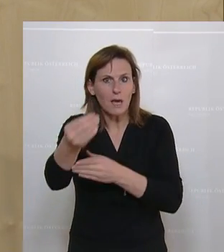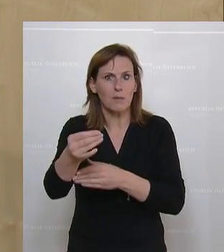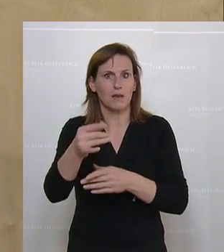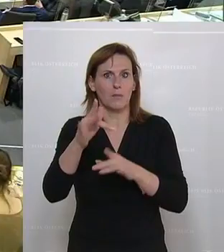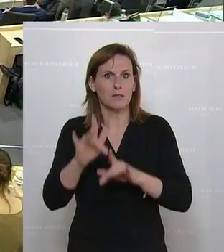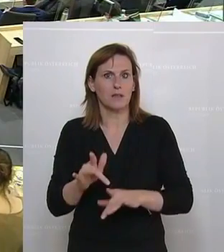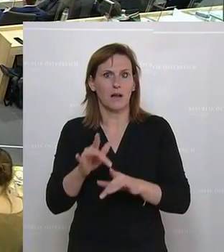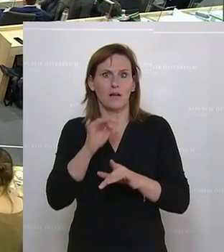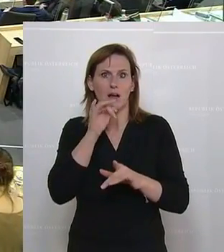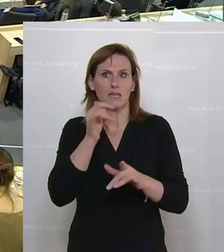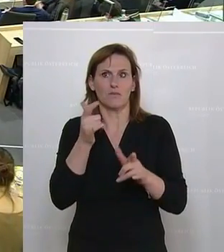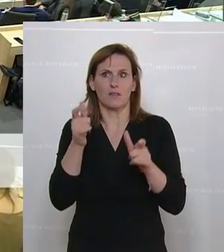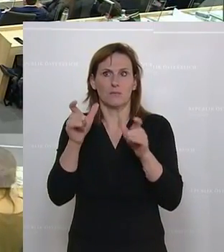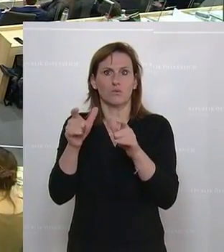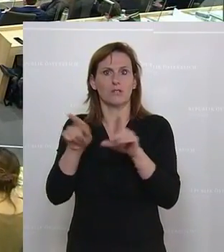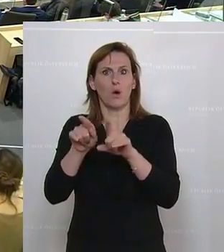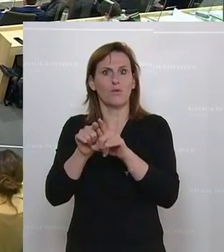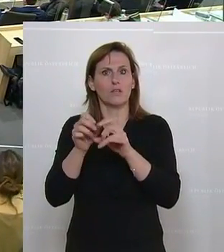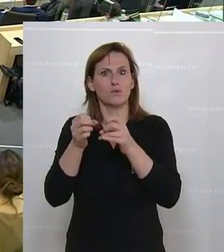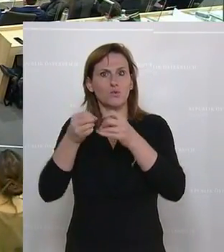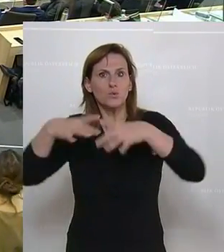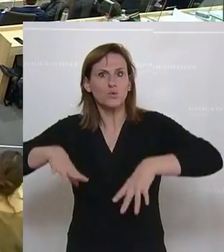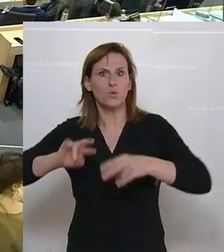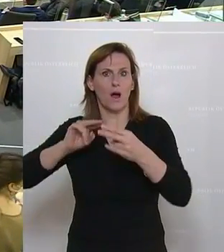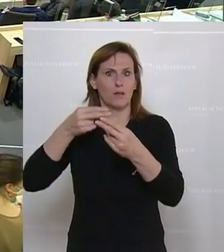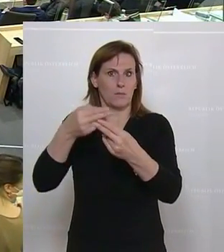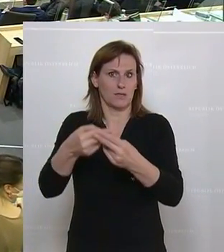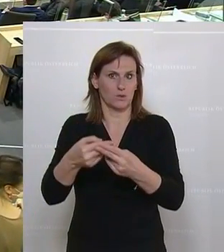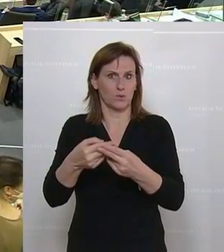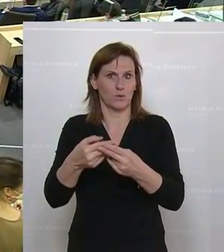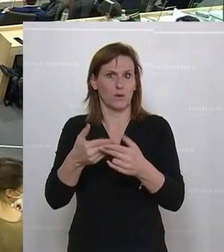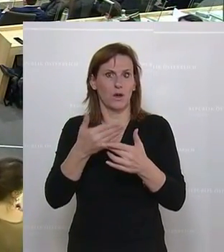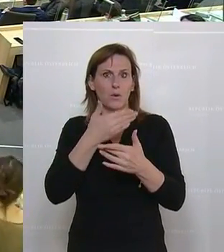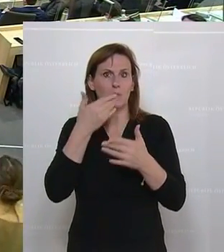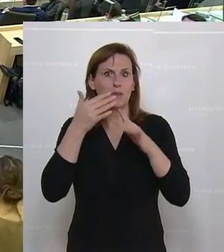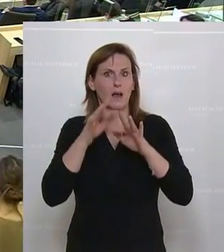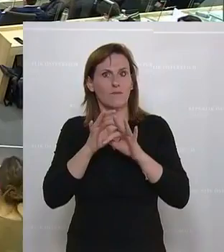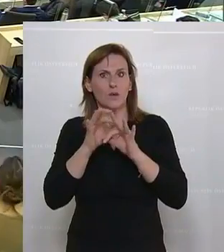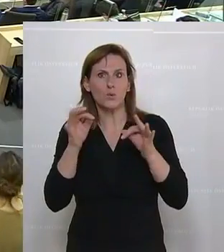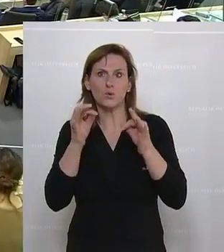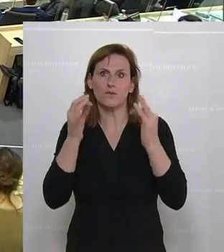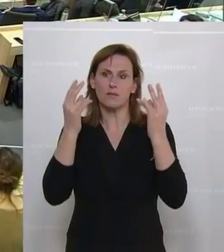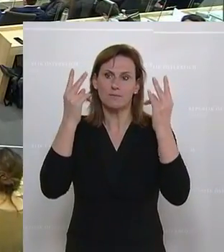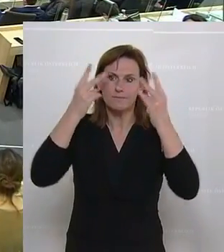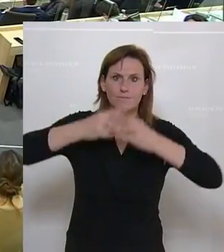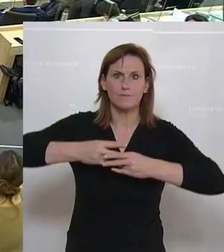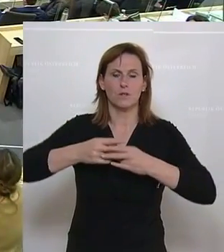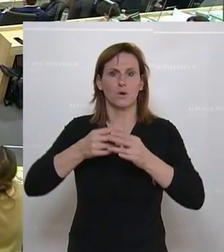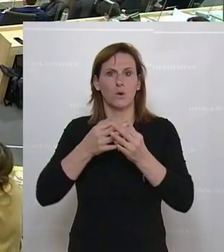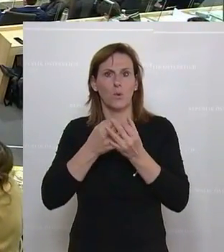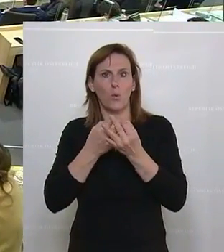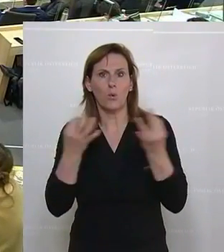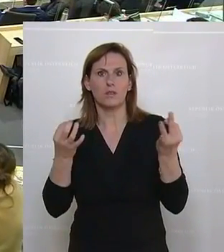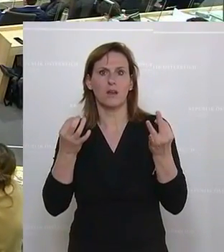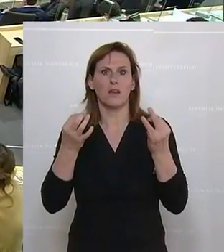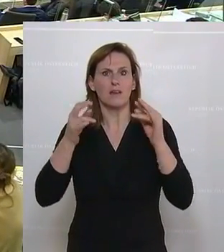lässt sich oft nicht verhindern. Und letzten Endes haben wir da ein gemeinsames Ziel. Ohne Good Governance, ohne Rechtsstaatlichkeit, ohne ein